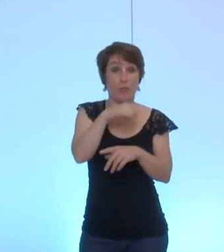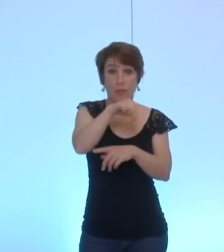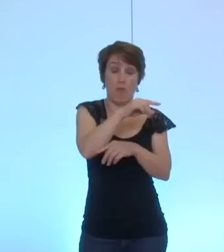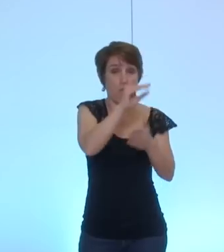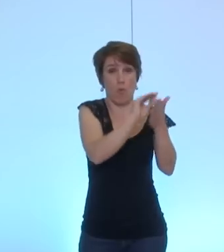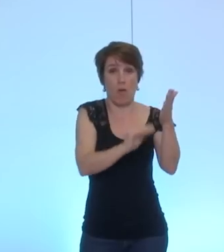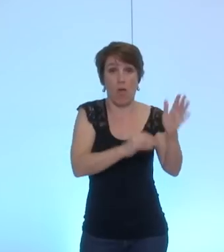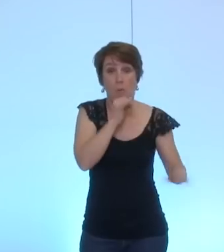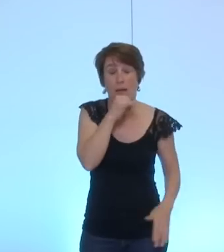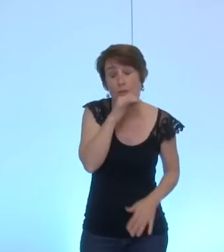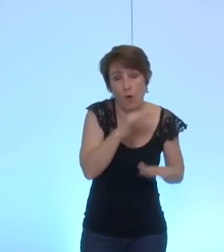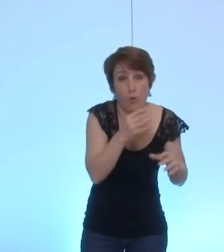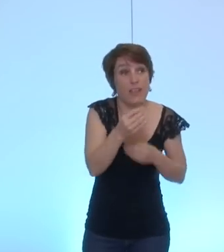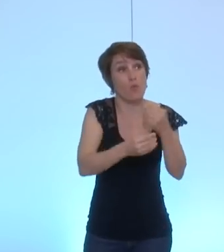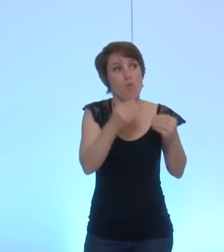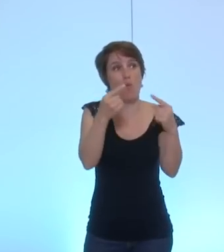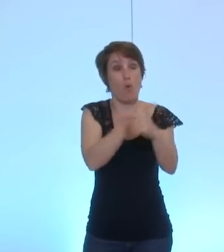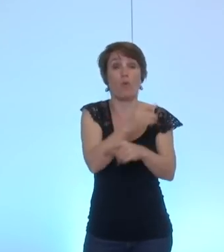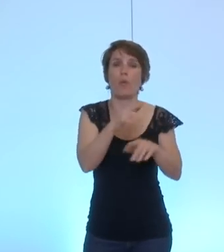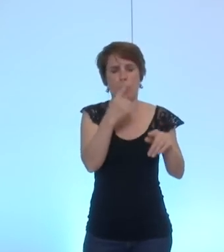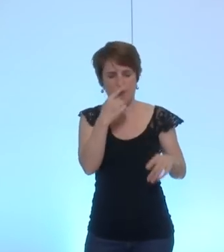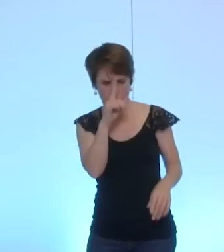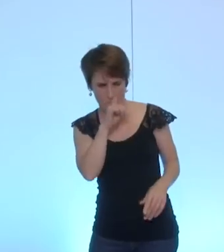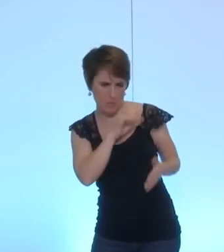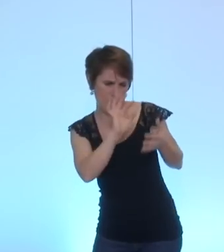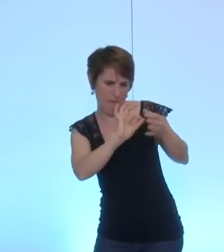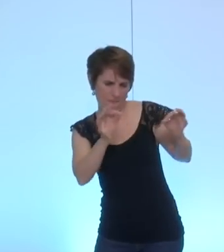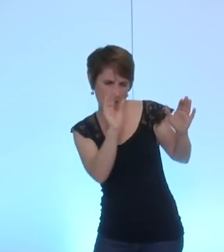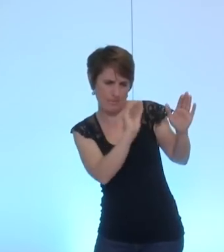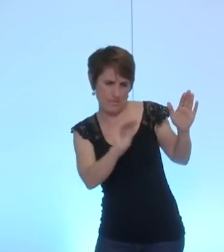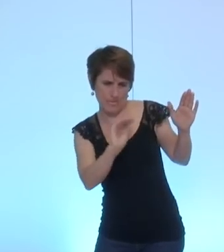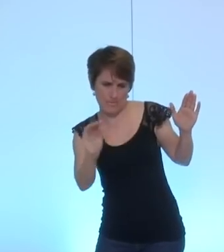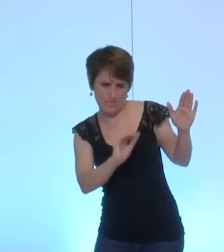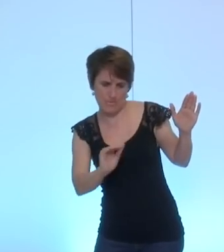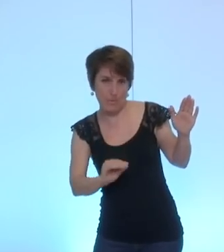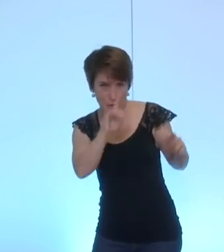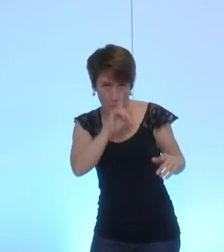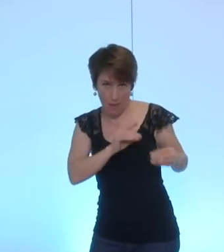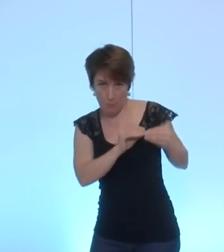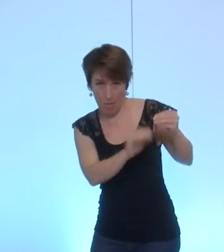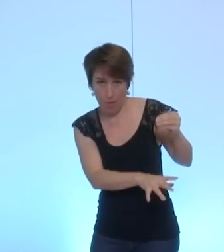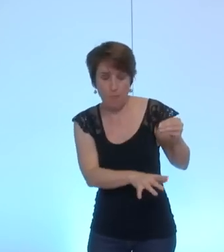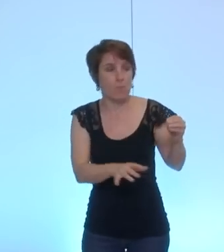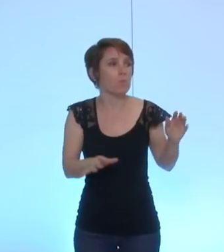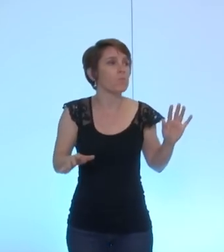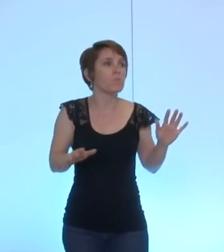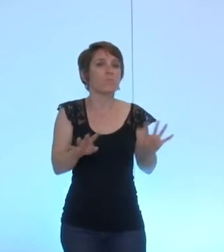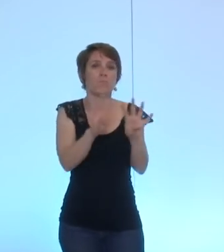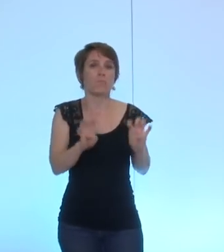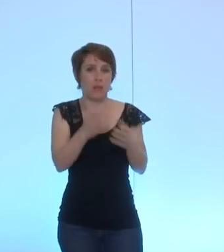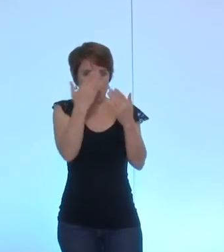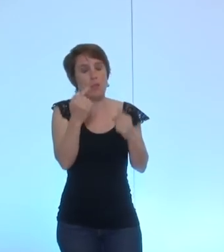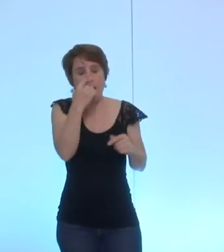très bien rédigée ne nous semble pas correspondre à cette volonté je préfère pour ma part retenir la première